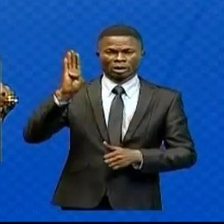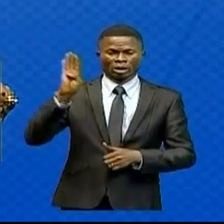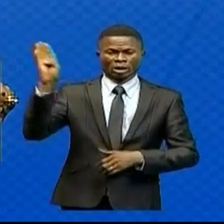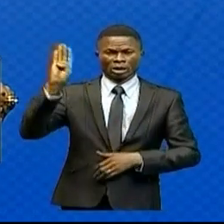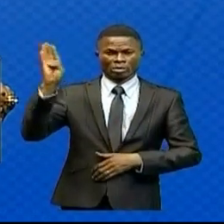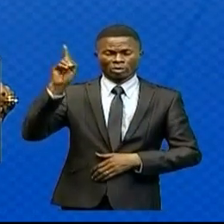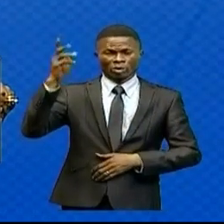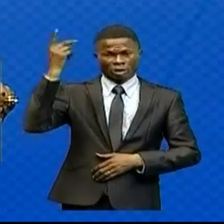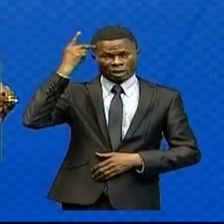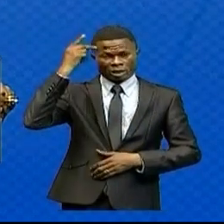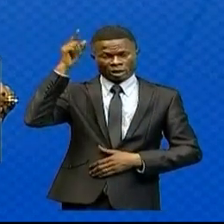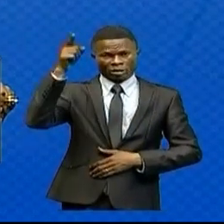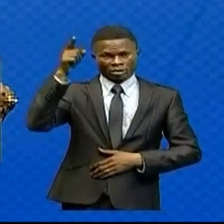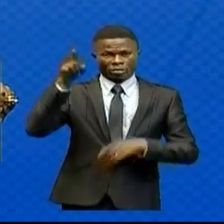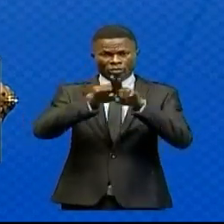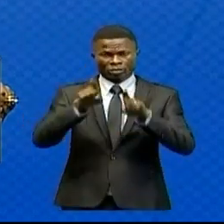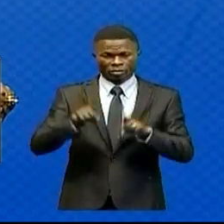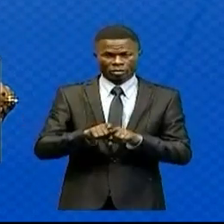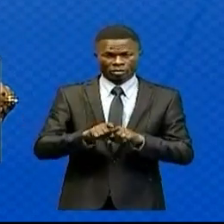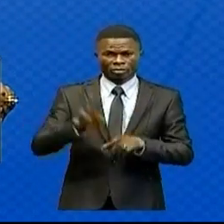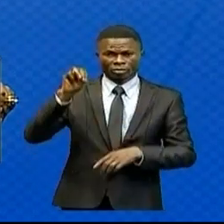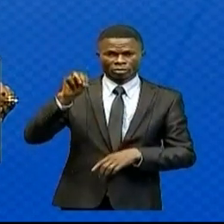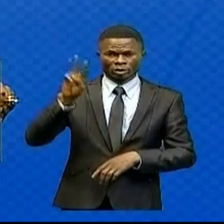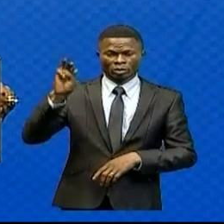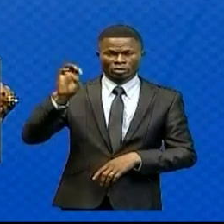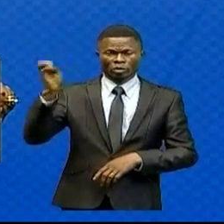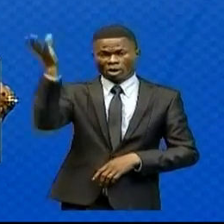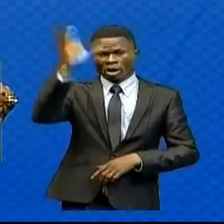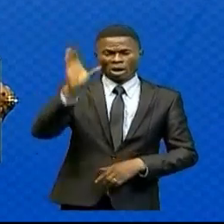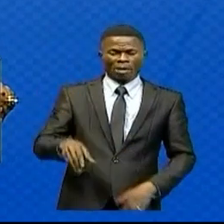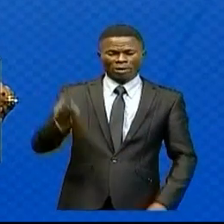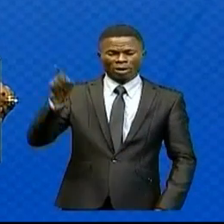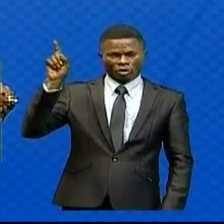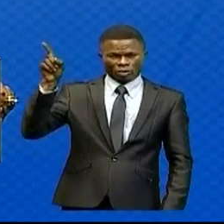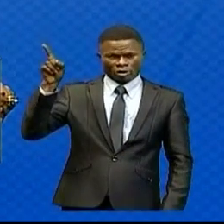Kinshasa, et à Mboué-la-Lodge, au Congo-Saint-Denis.